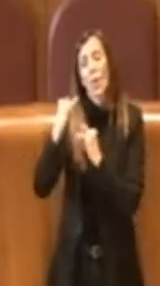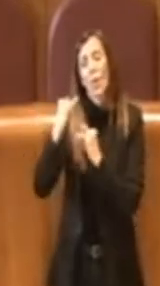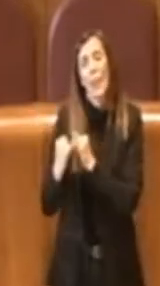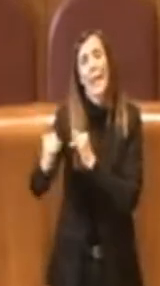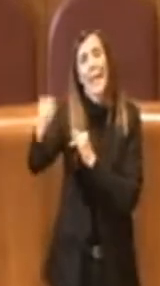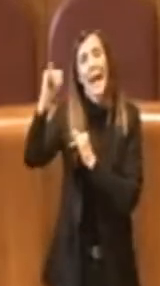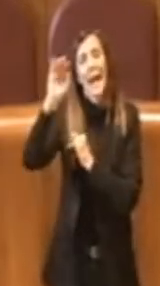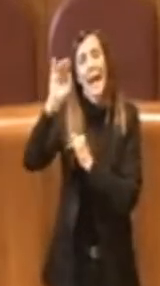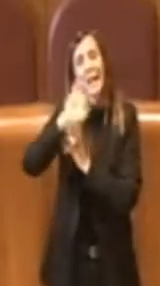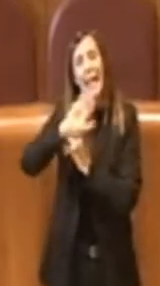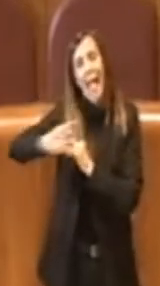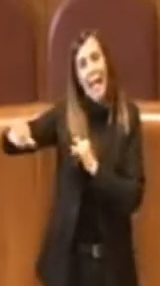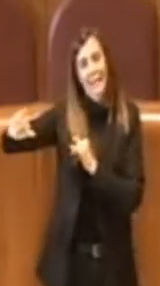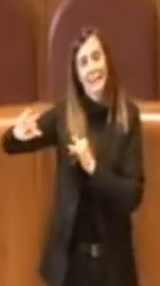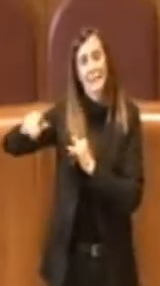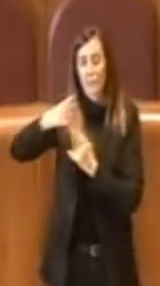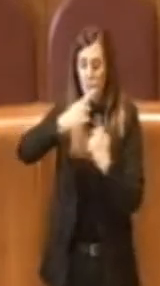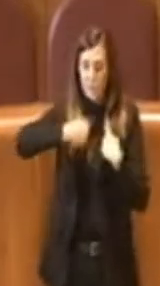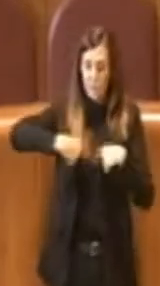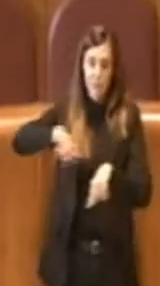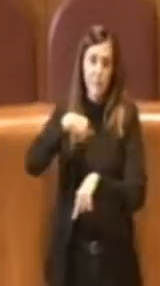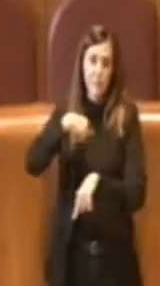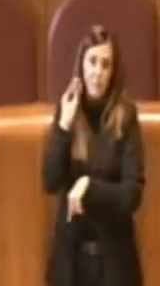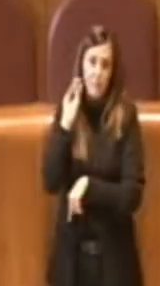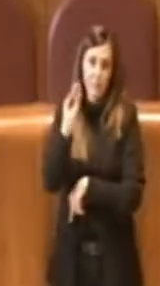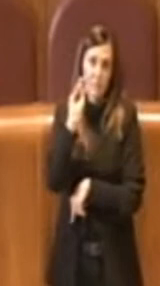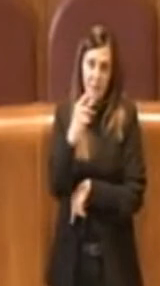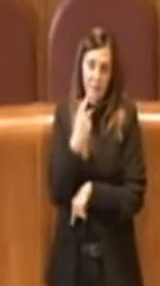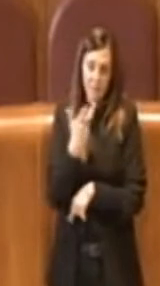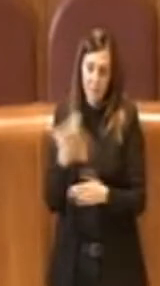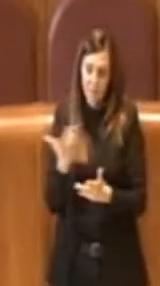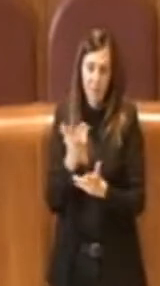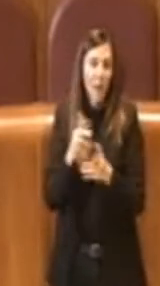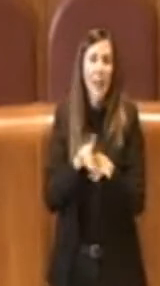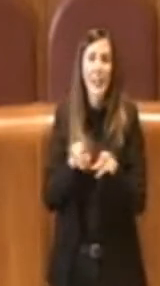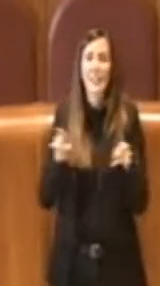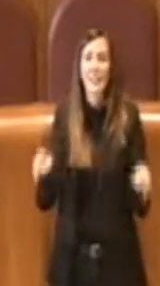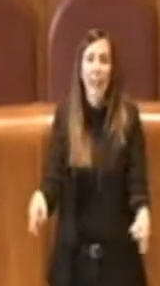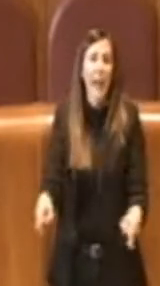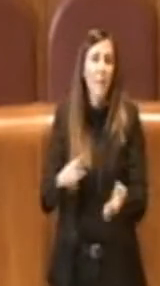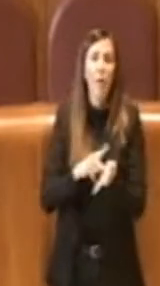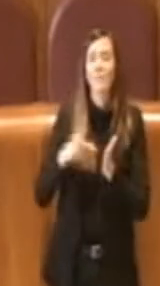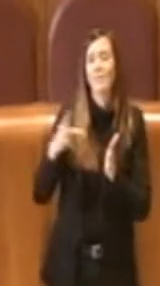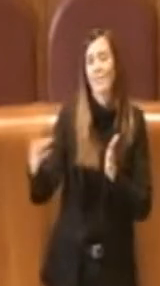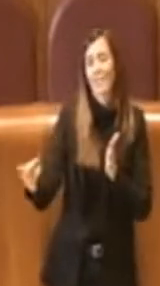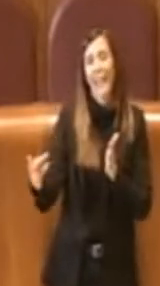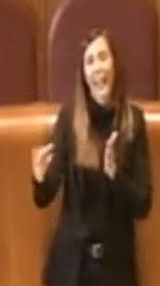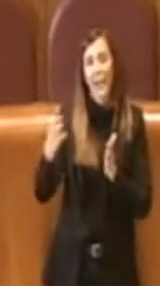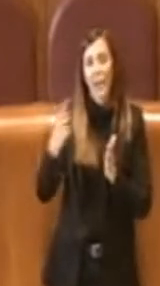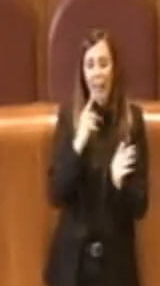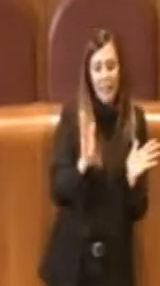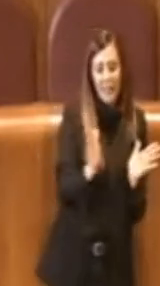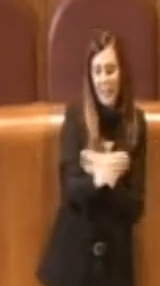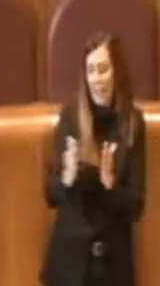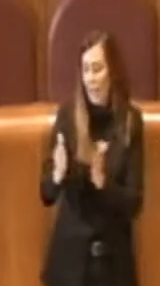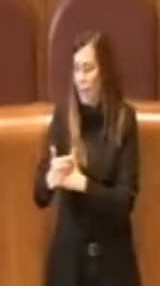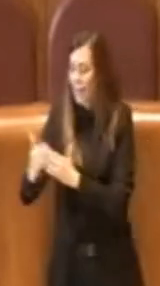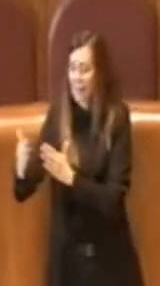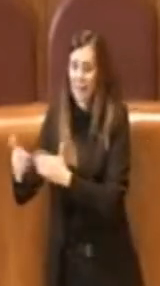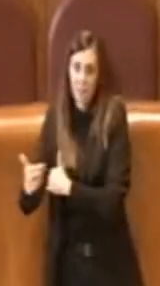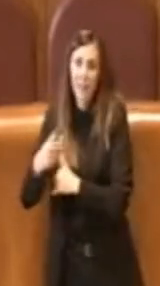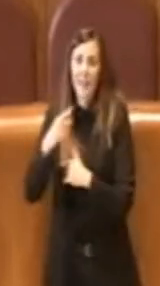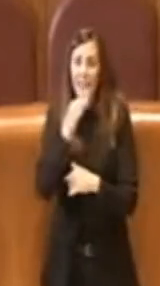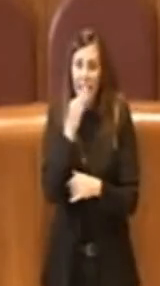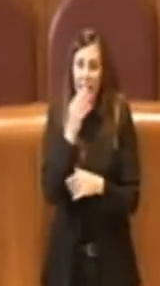e chiediamo ovviamente un tavolo tecnico, diciamo tra i vari dipartimenti, perciò un tavolo